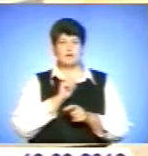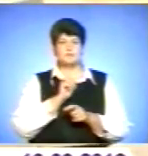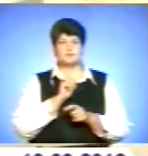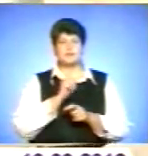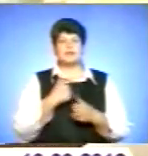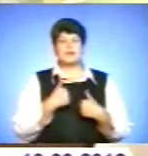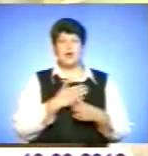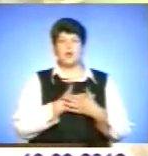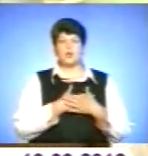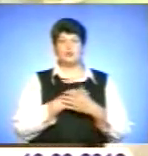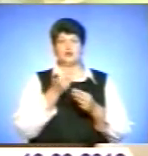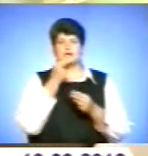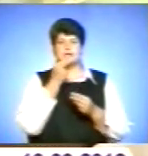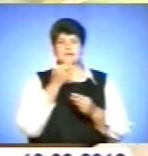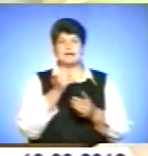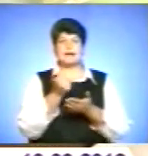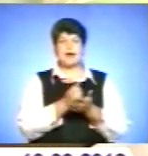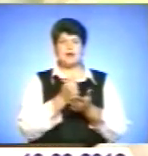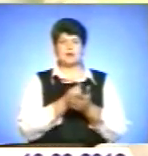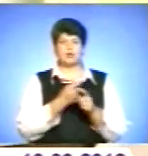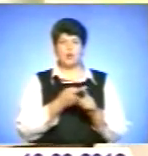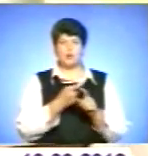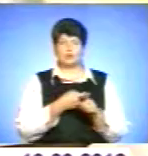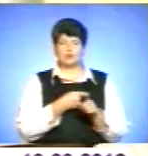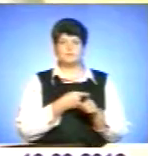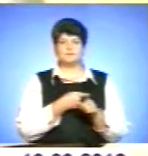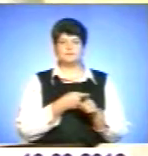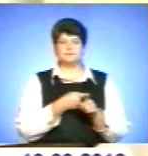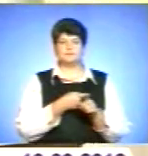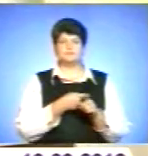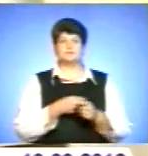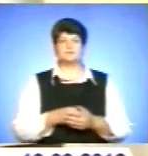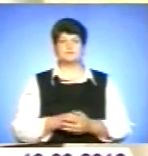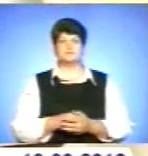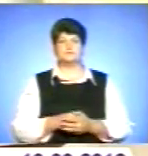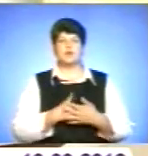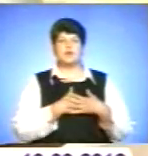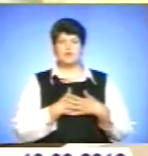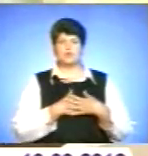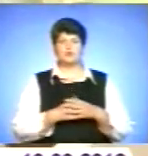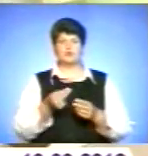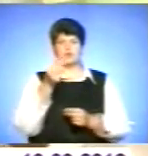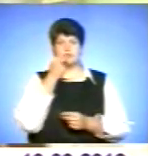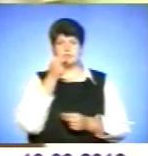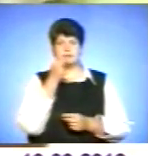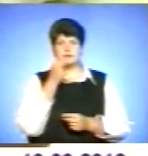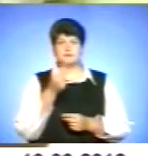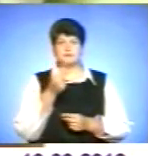їсти картоплю, люблю їсти